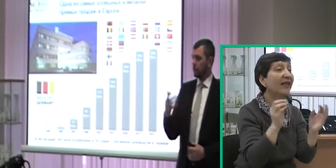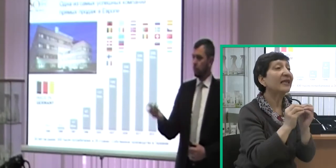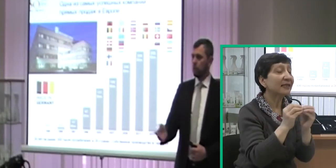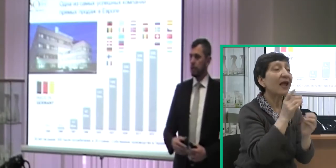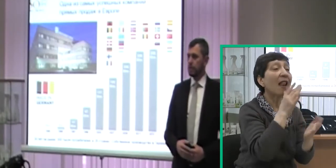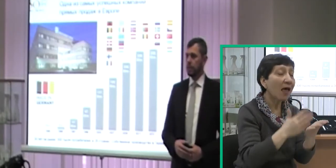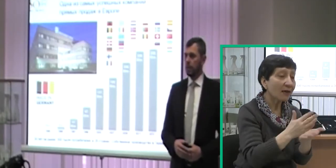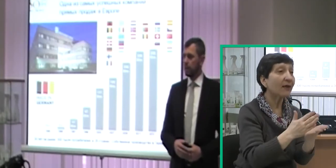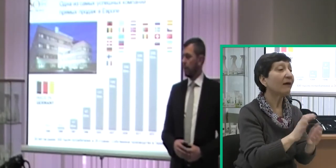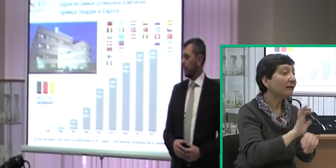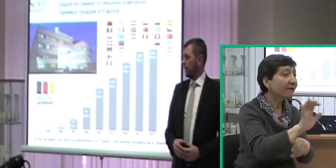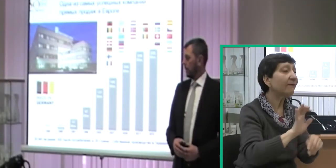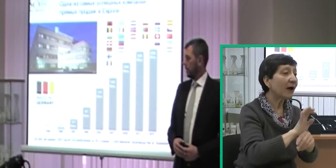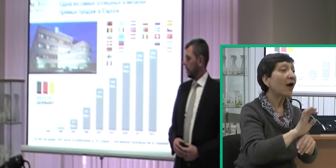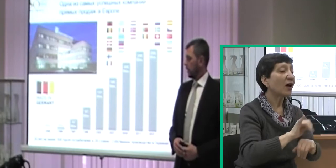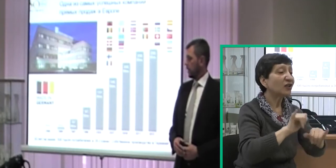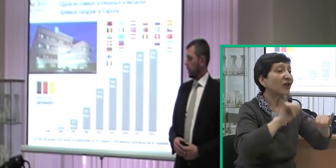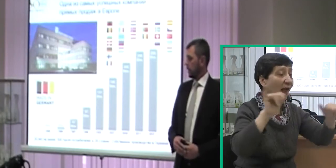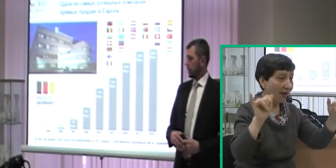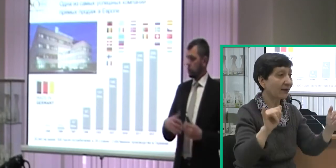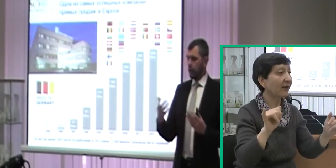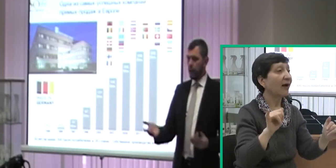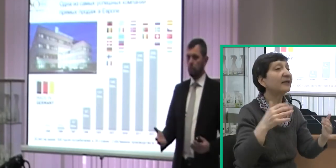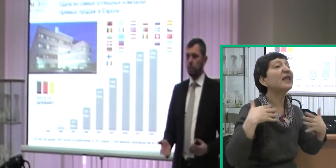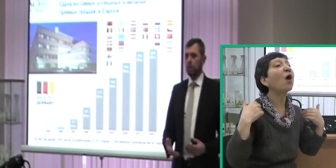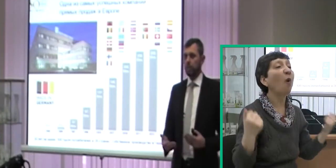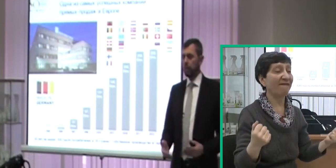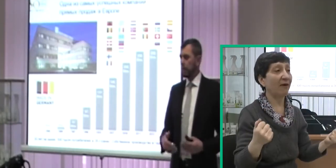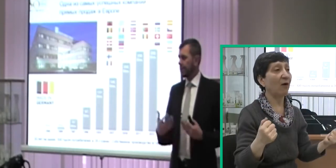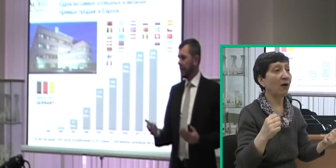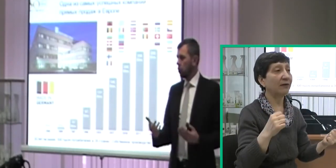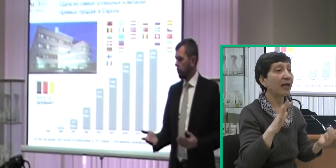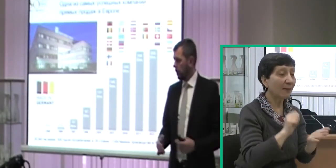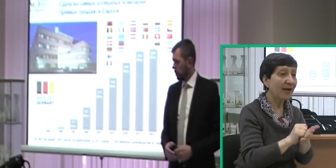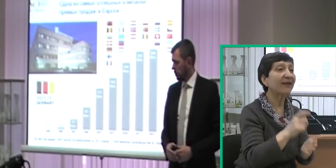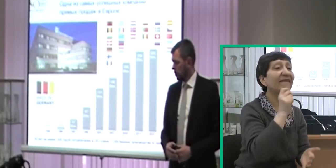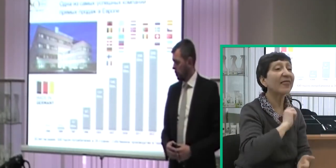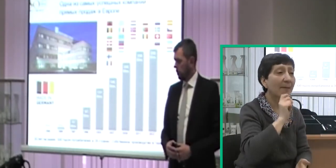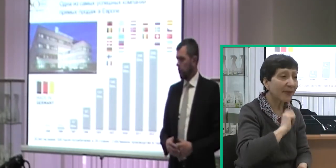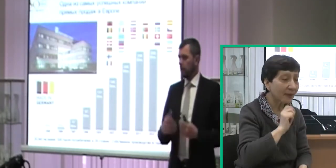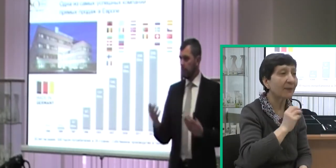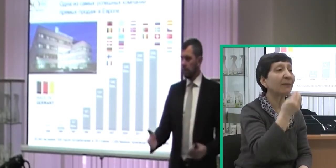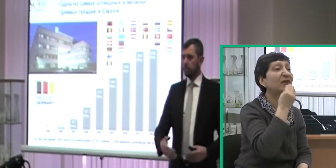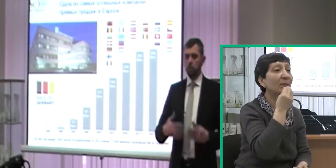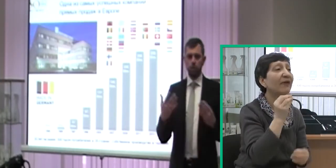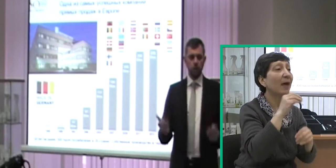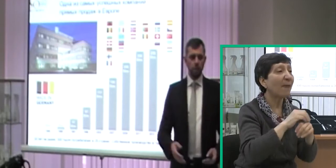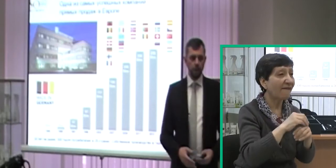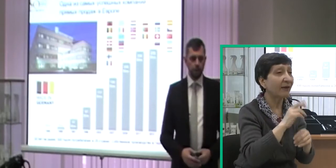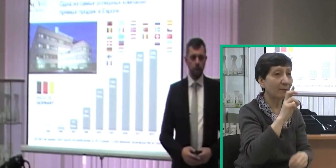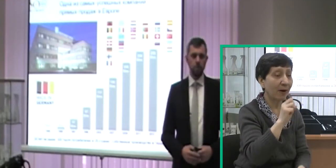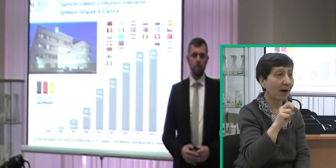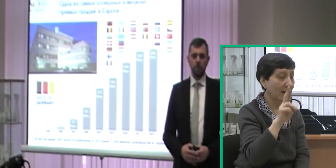Так же более 10 лет расширяет вот это направление здоровья. Витамины,